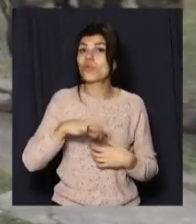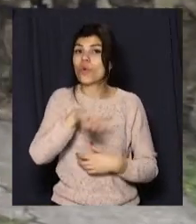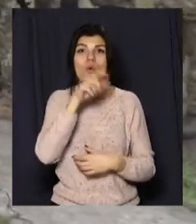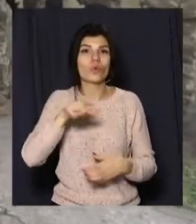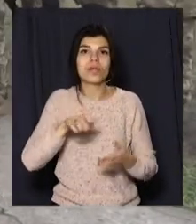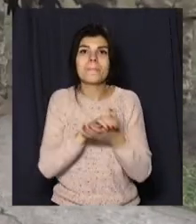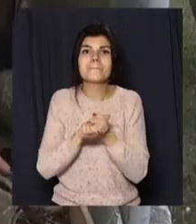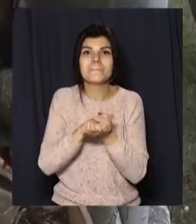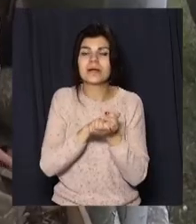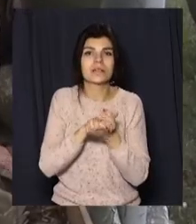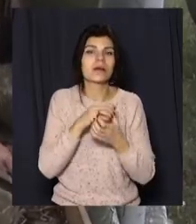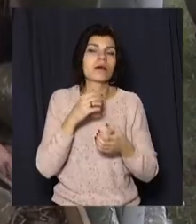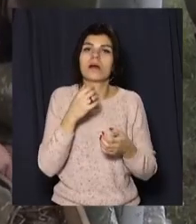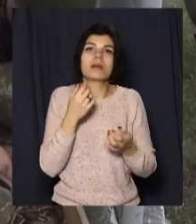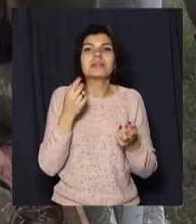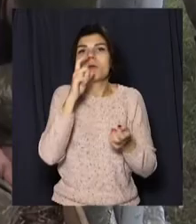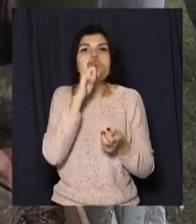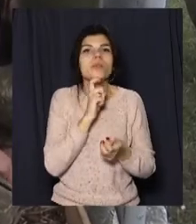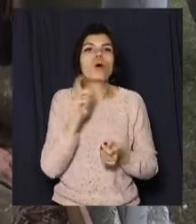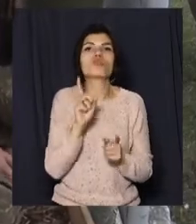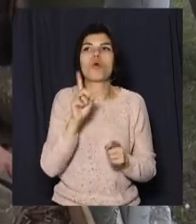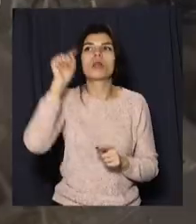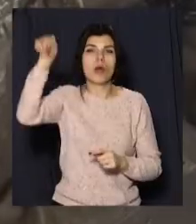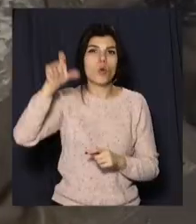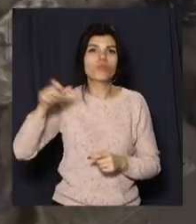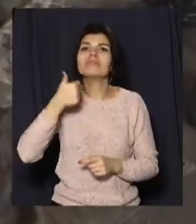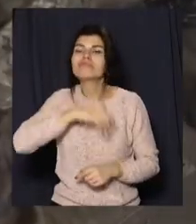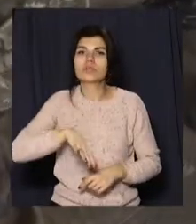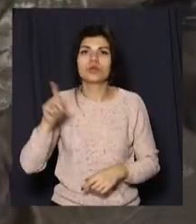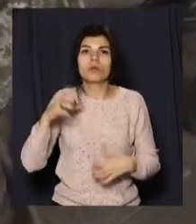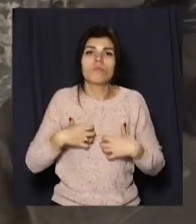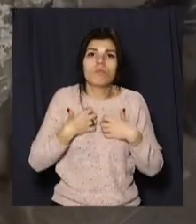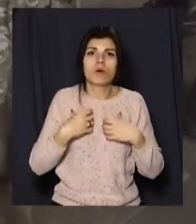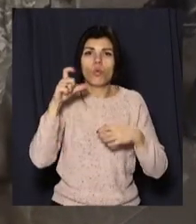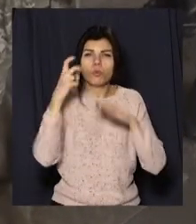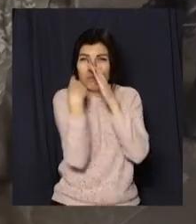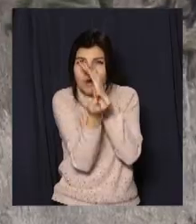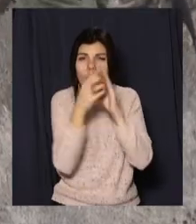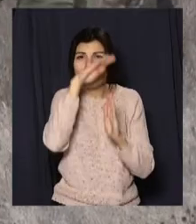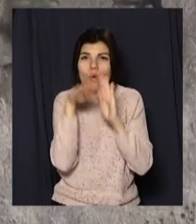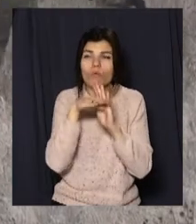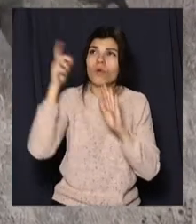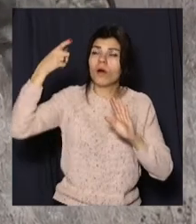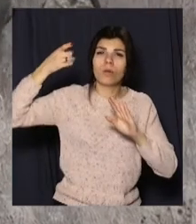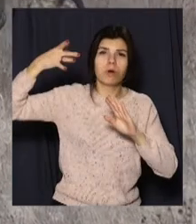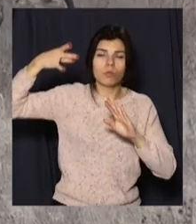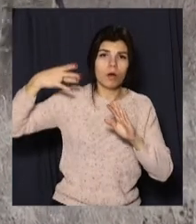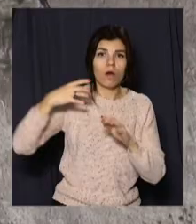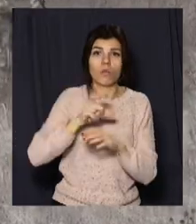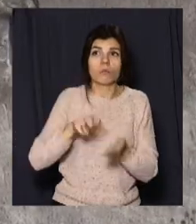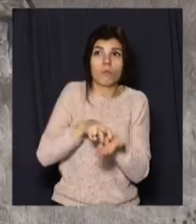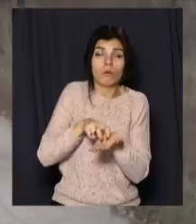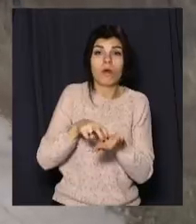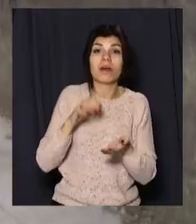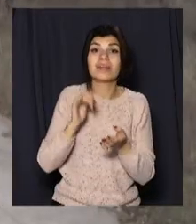що відчувають люди, які були свідками бойових подій на Сході. Ті, що ховалися у льохах від обстрілів або давали відсіч окупантам на лінії фронту.